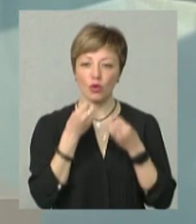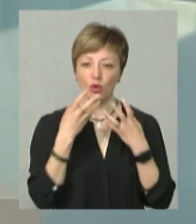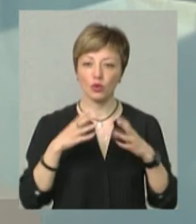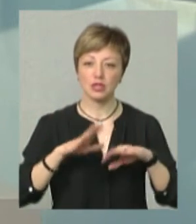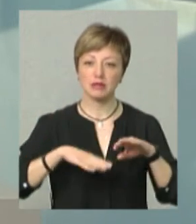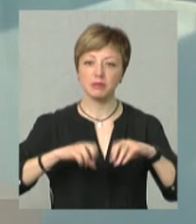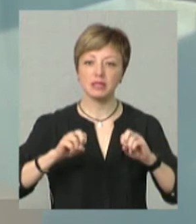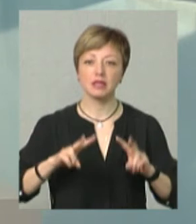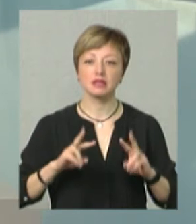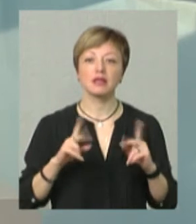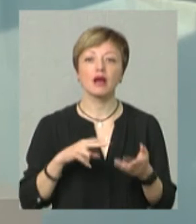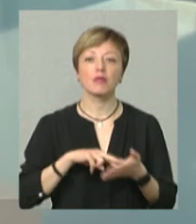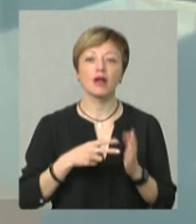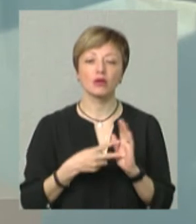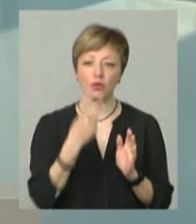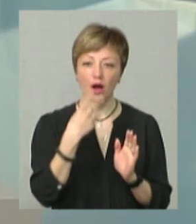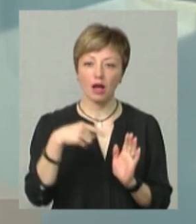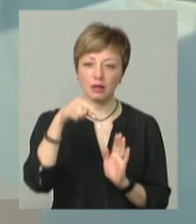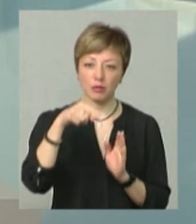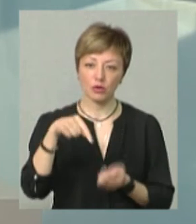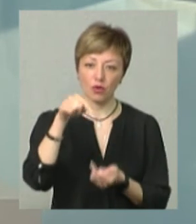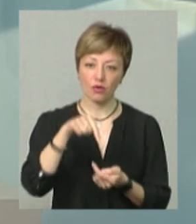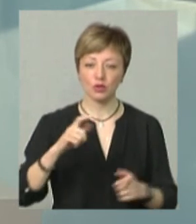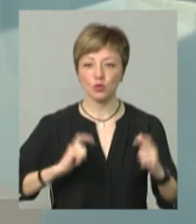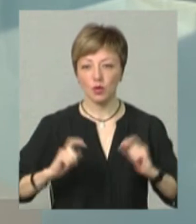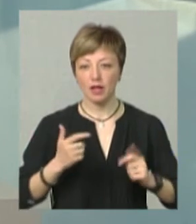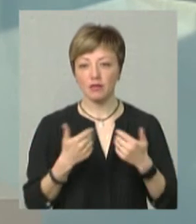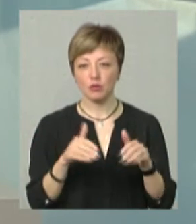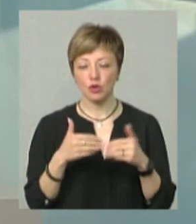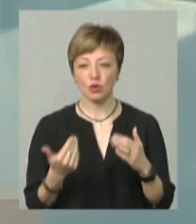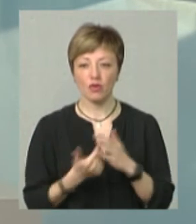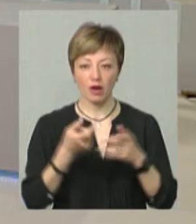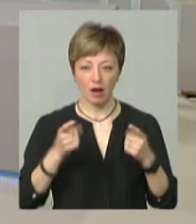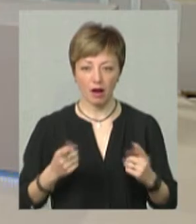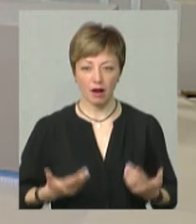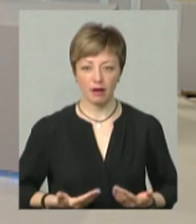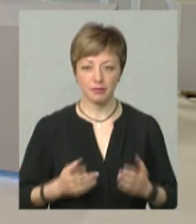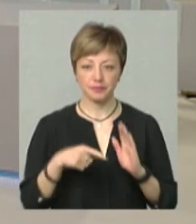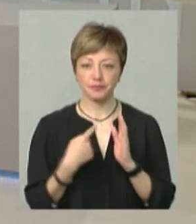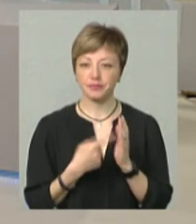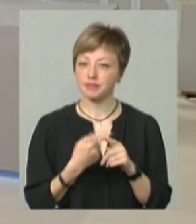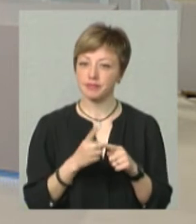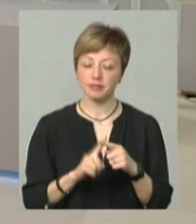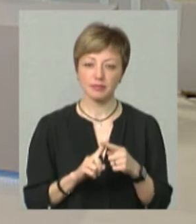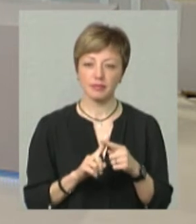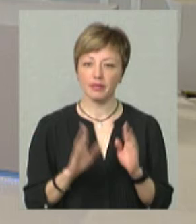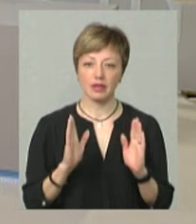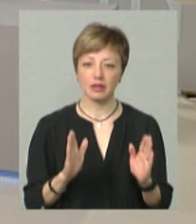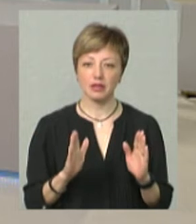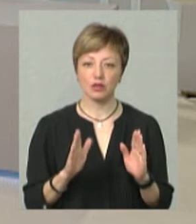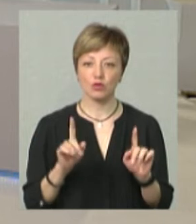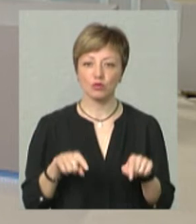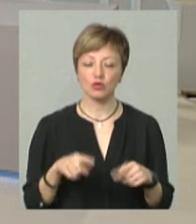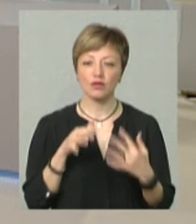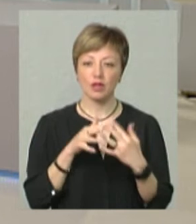спеціалісти. Як плануєте адаптовувати студентів, випускників до нових реалій? Це питання в нас стоїть не тільки тому,